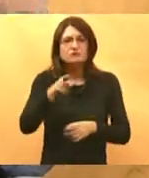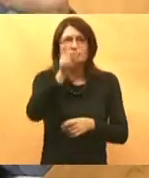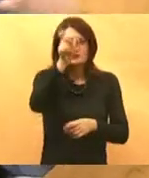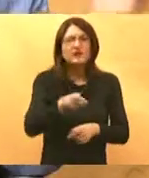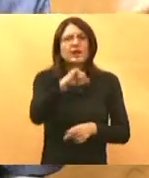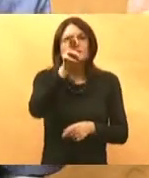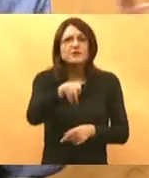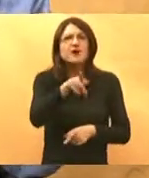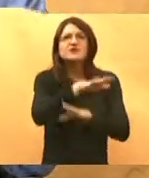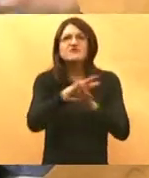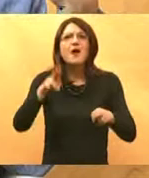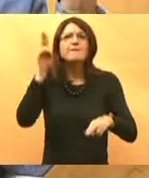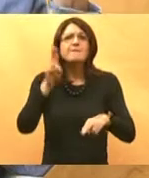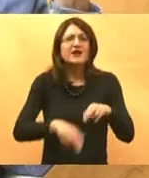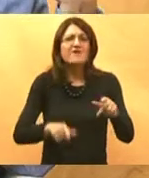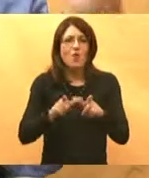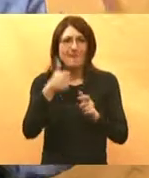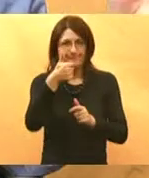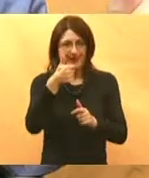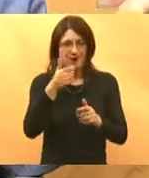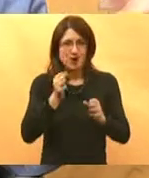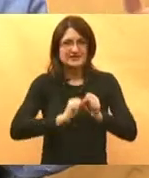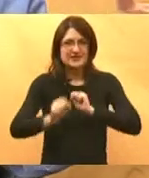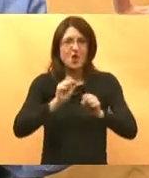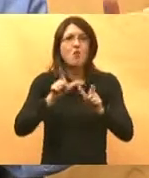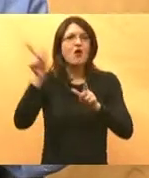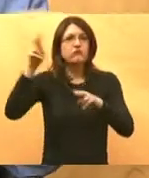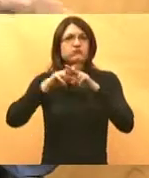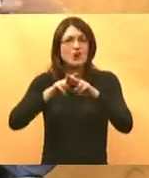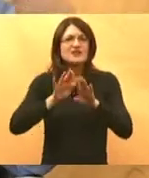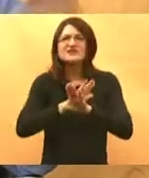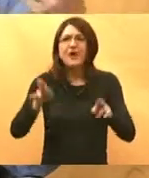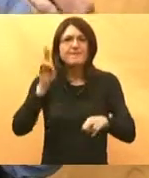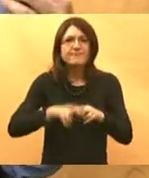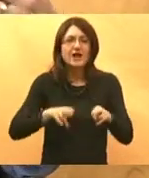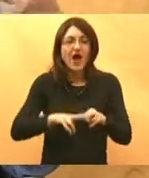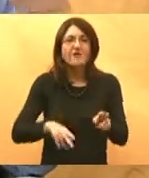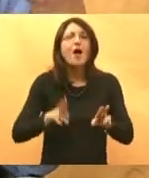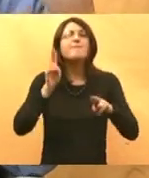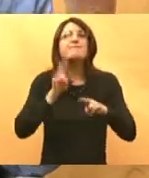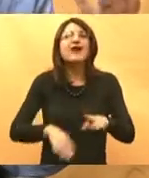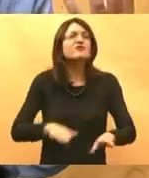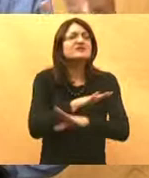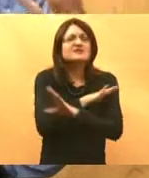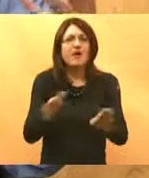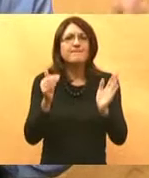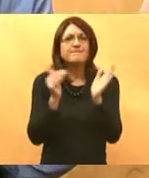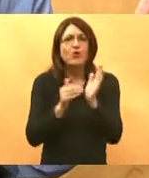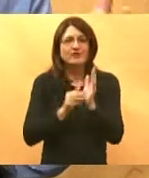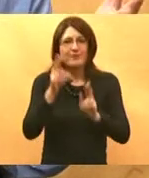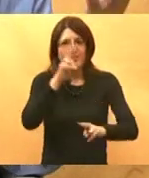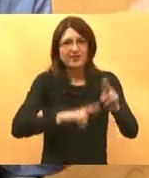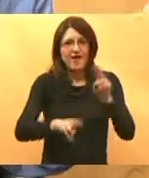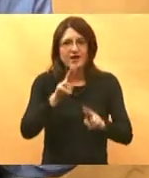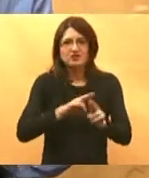nima sva moguća prava u primarnoj zaštiti i sva moguća prava u bolničkoj zaštiti. Pravo na sve potrebno lječenje u bilo kojima